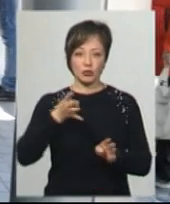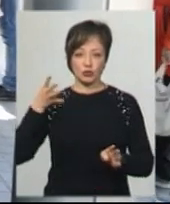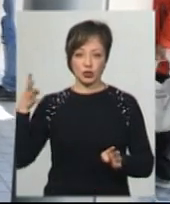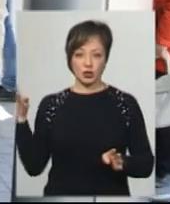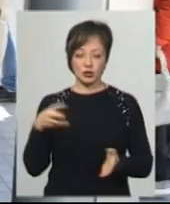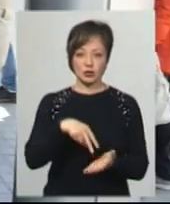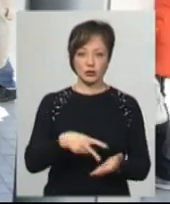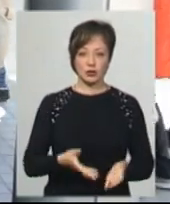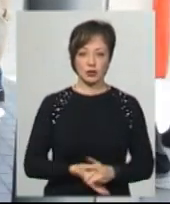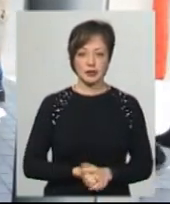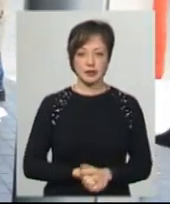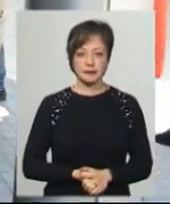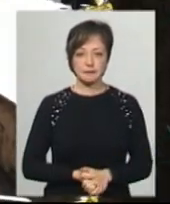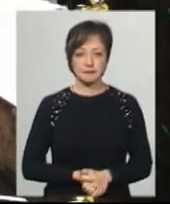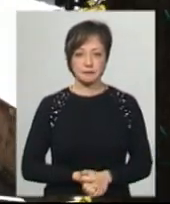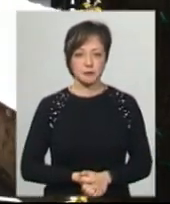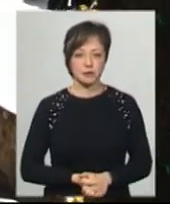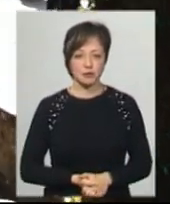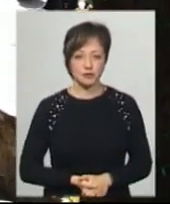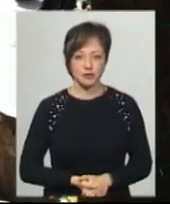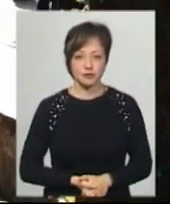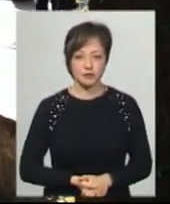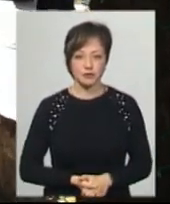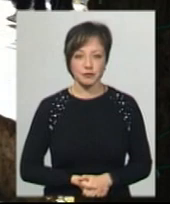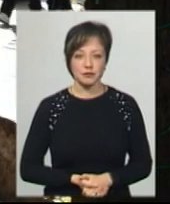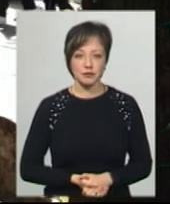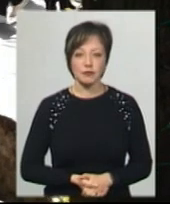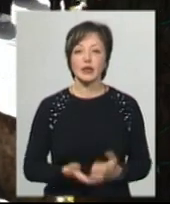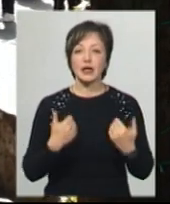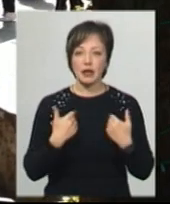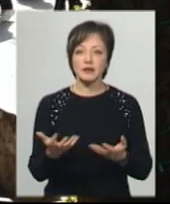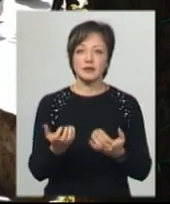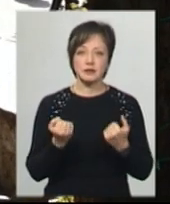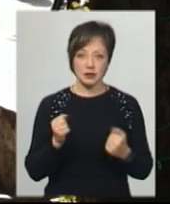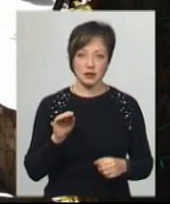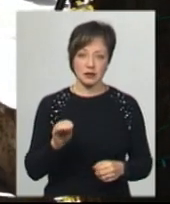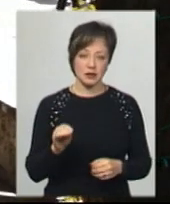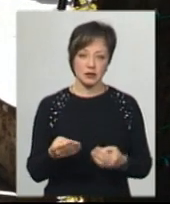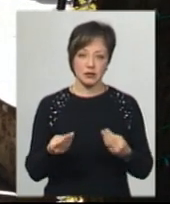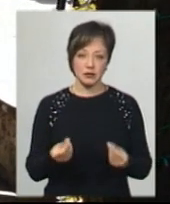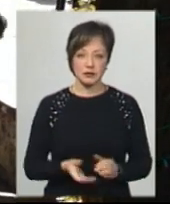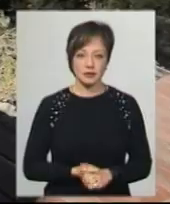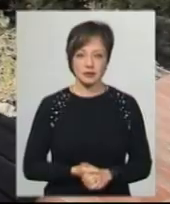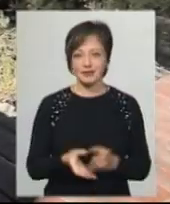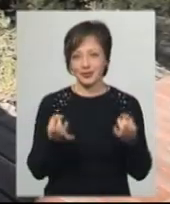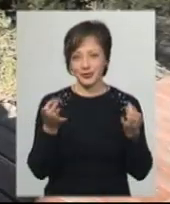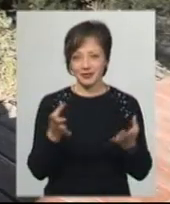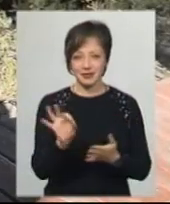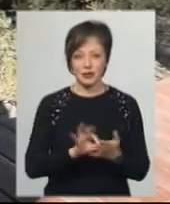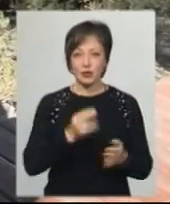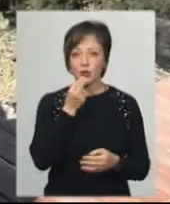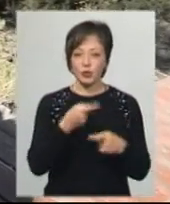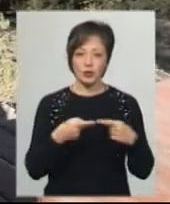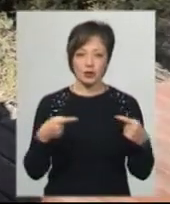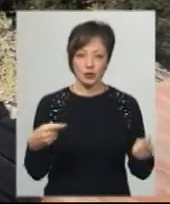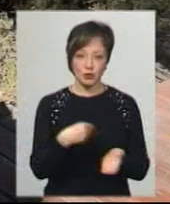достойні тисячі. На що? Я кажу, я тусняла її вже. Вже її розпустила. Продукти торчу